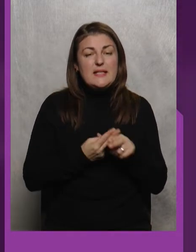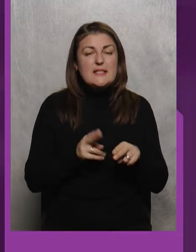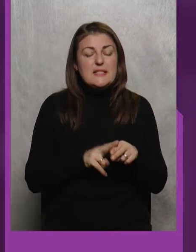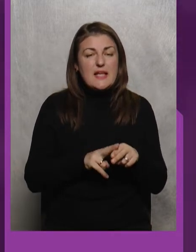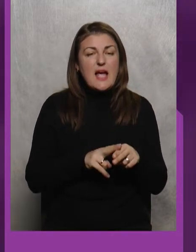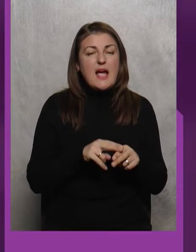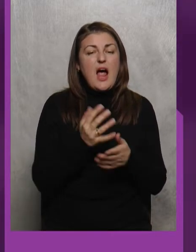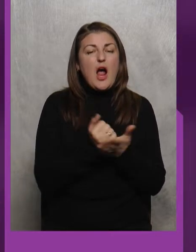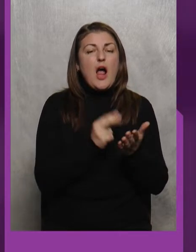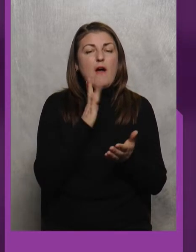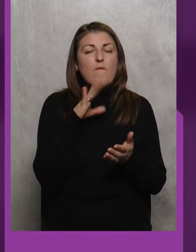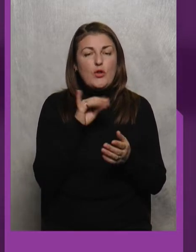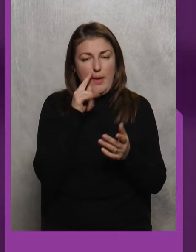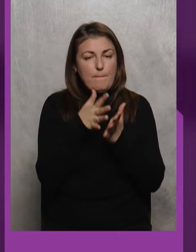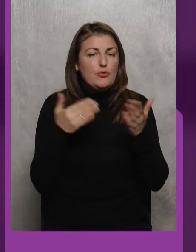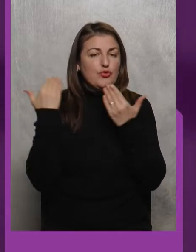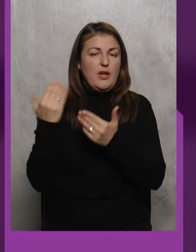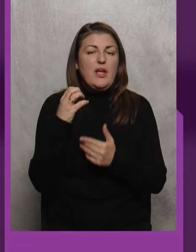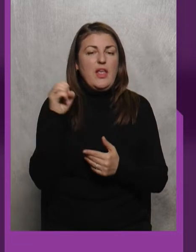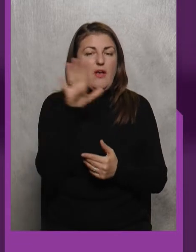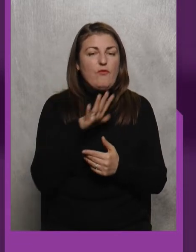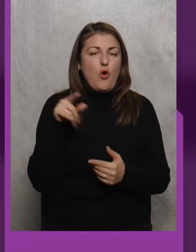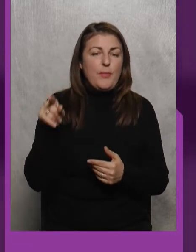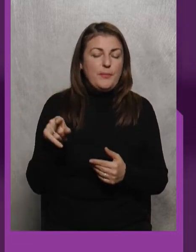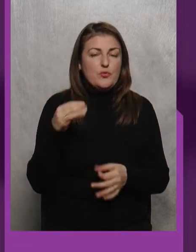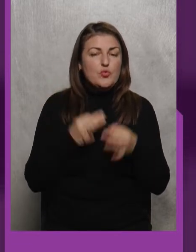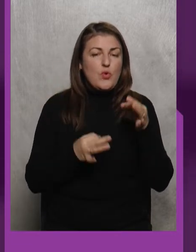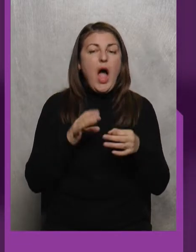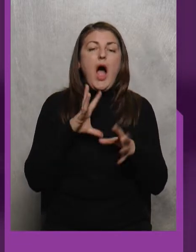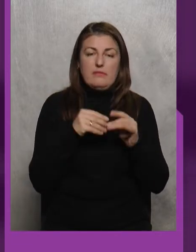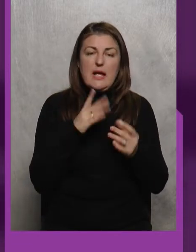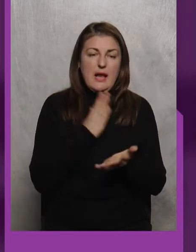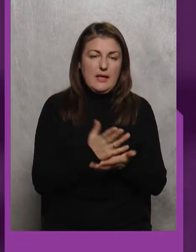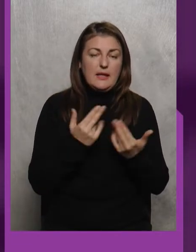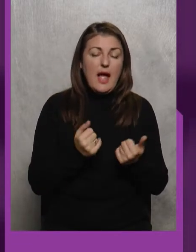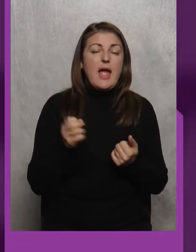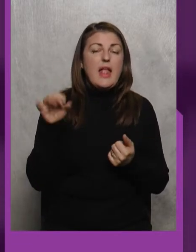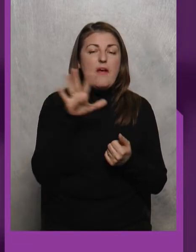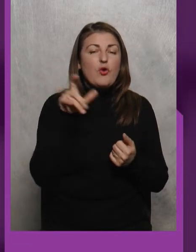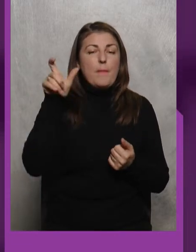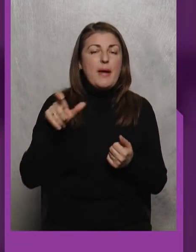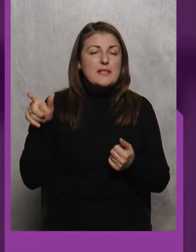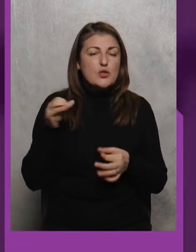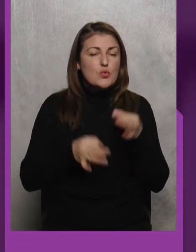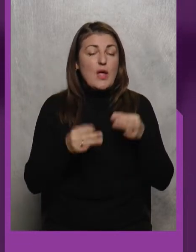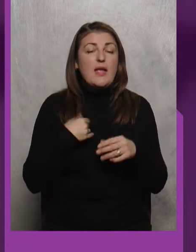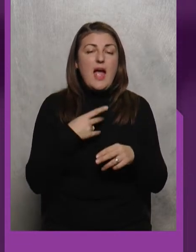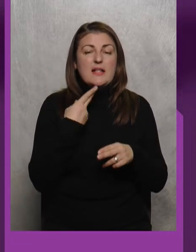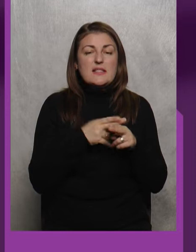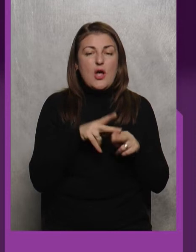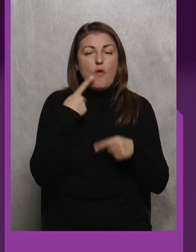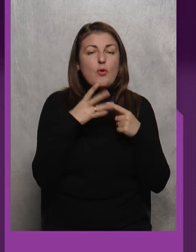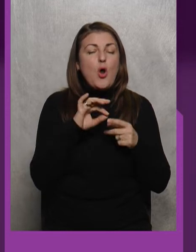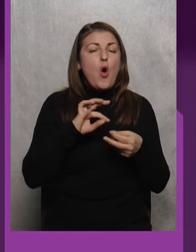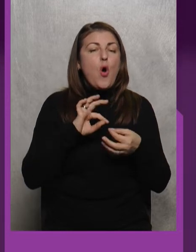Квота найбільша – це Європа Європейські судді Але вона є, так? Є Європейські судді Це як кажу про олімпійські